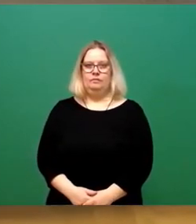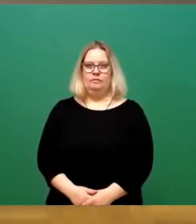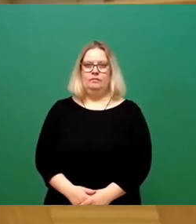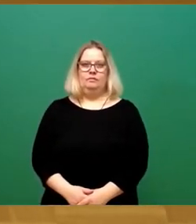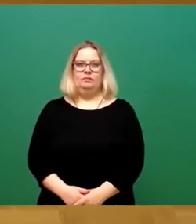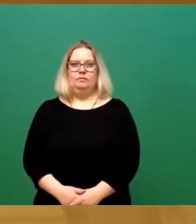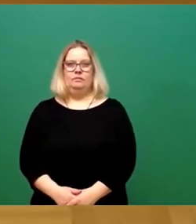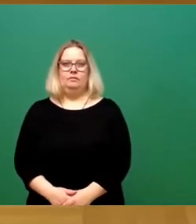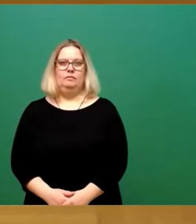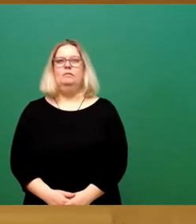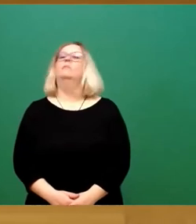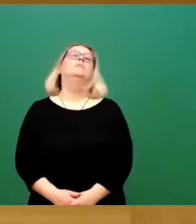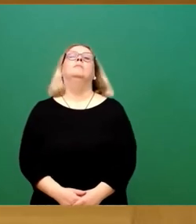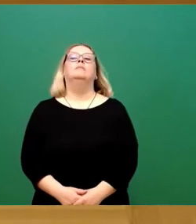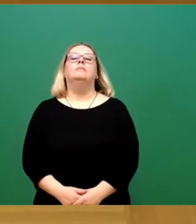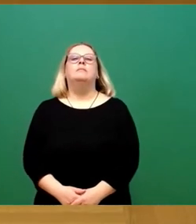geschäftsfondert antrag einzustellen